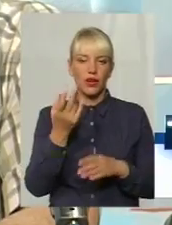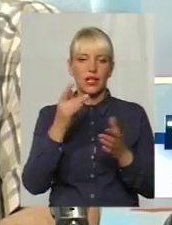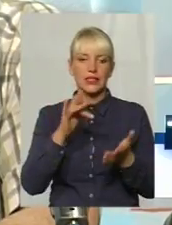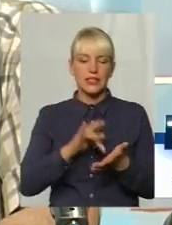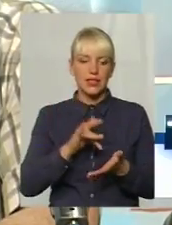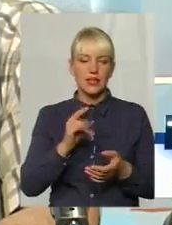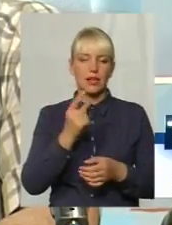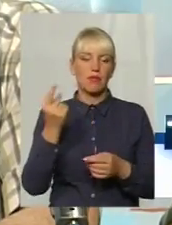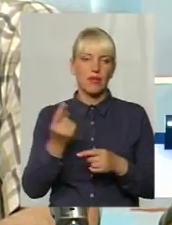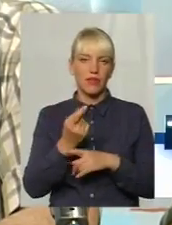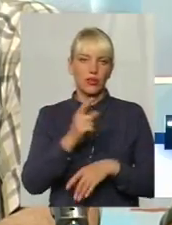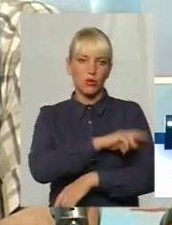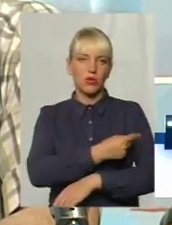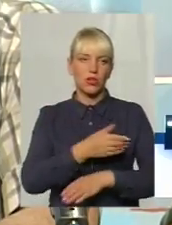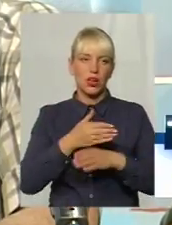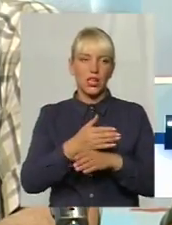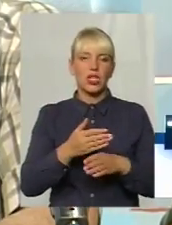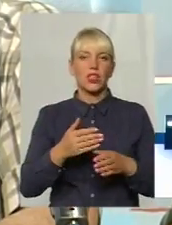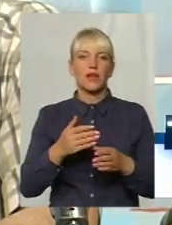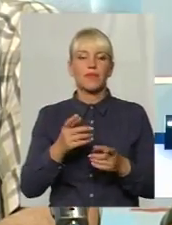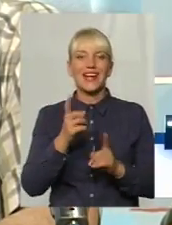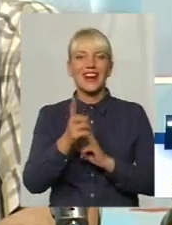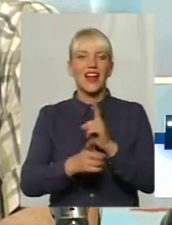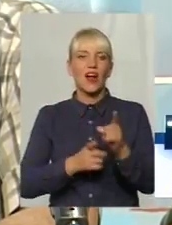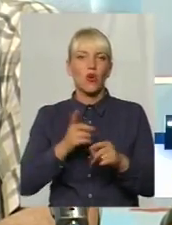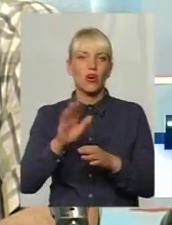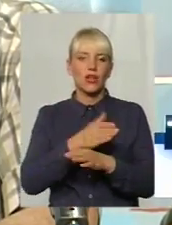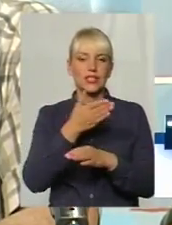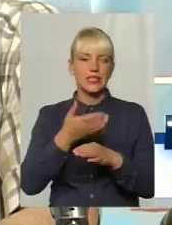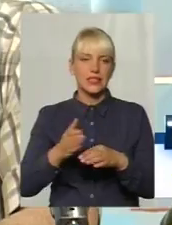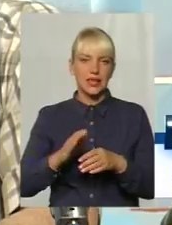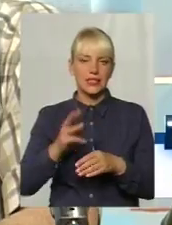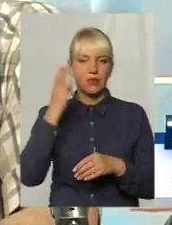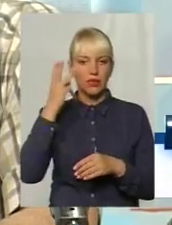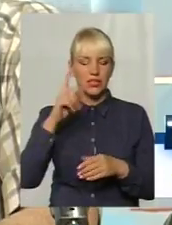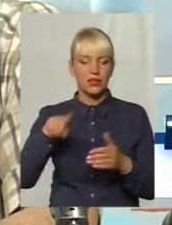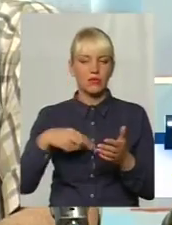шляхом реорганізації існуючих поліклінік та Хмельницької міської дитячої лікарні.